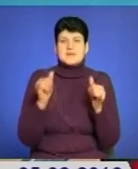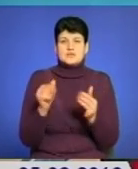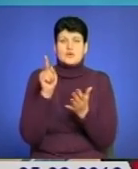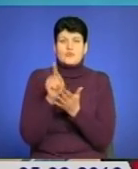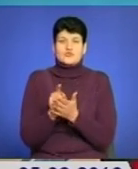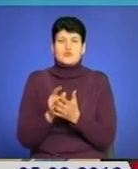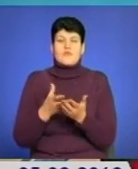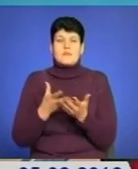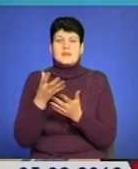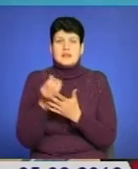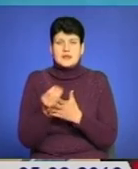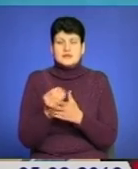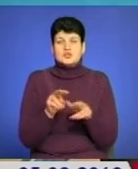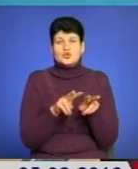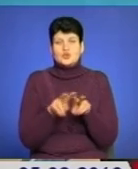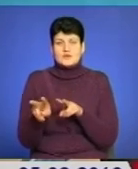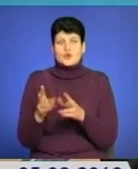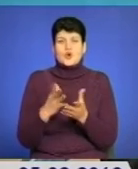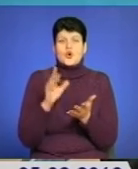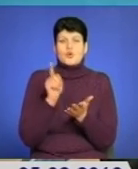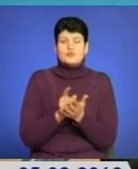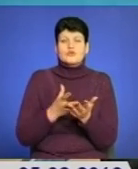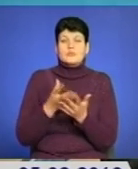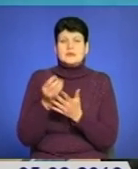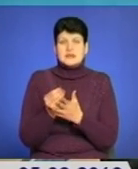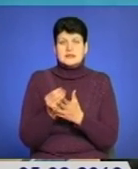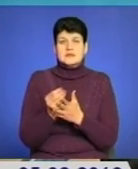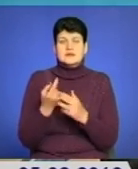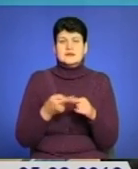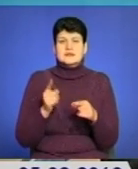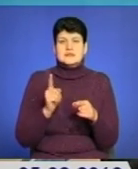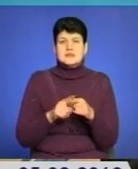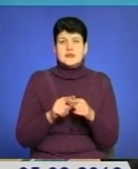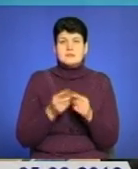плату, чи дорівнює обов'язкової платі, то на наступний місяць обов'язкова плата не платиться.